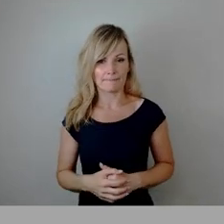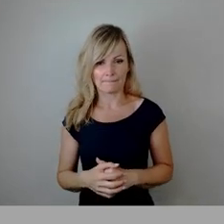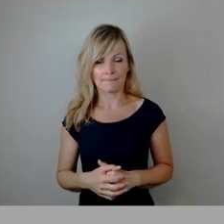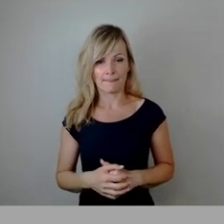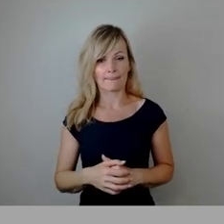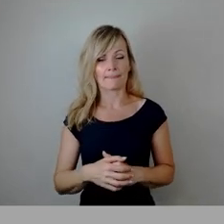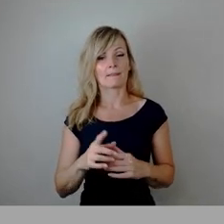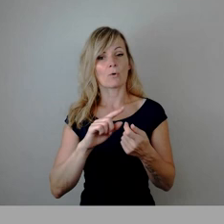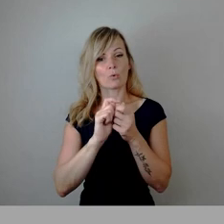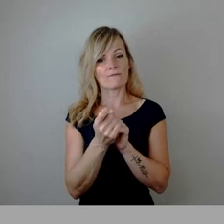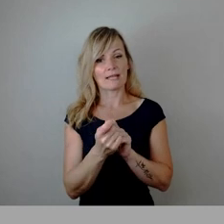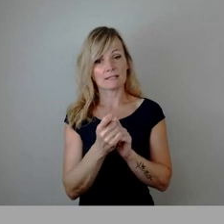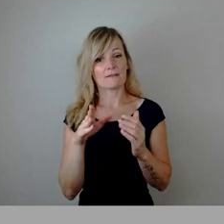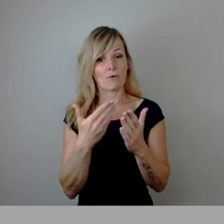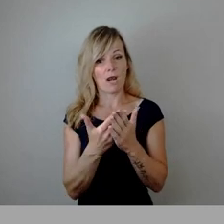jetzt um Stimmzeichen.